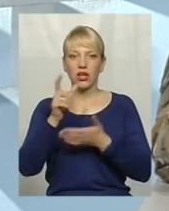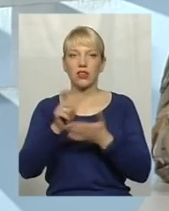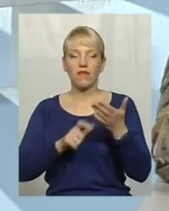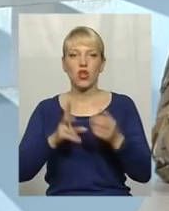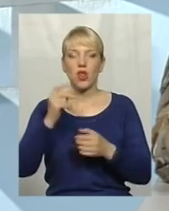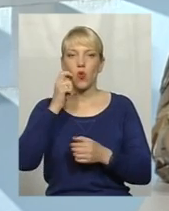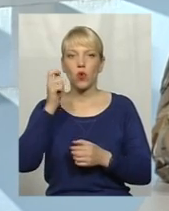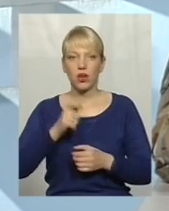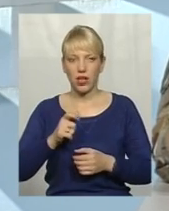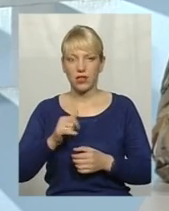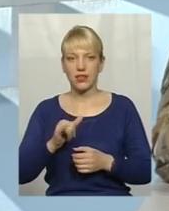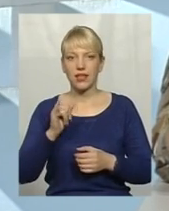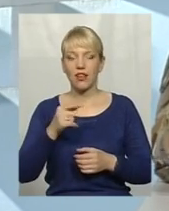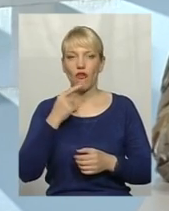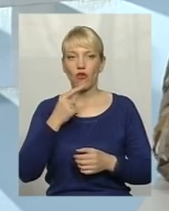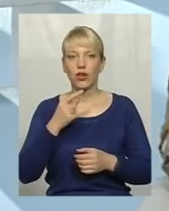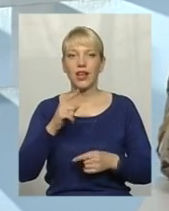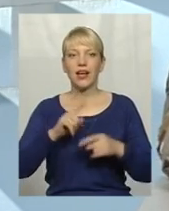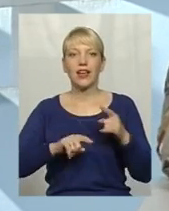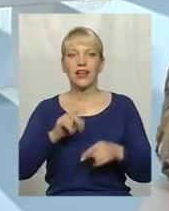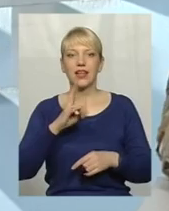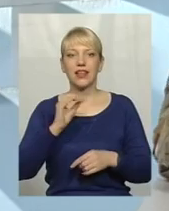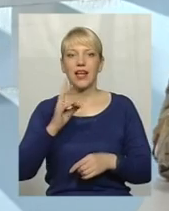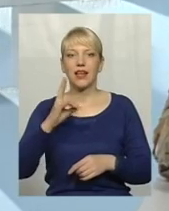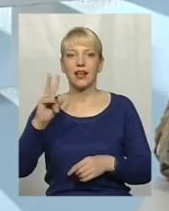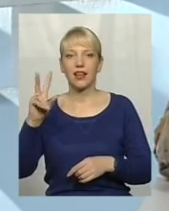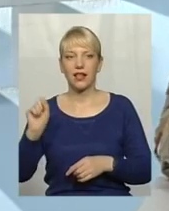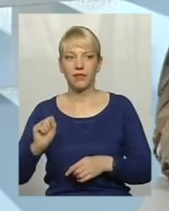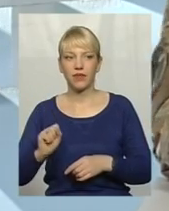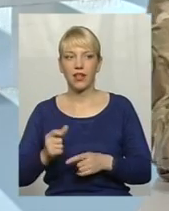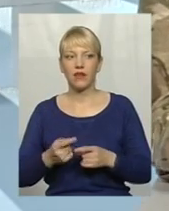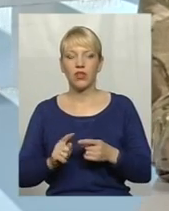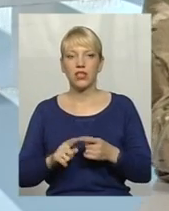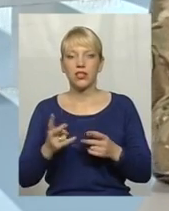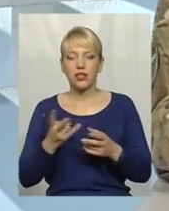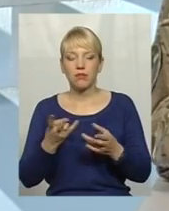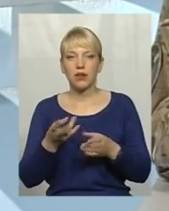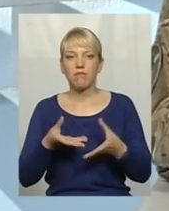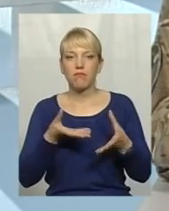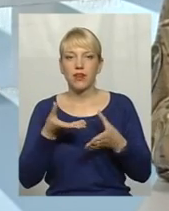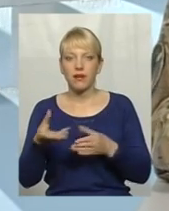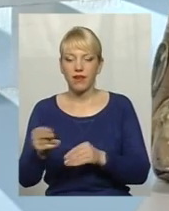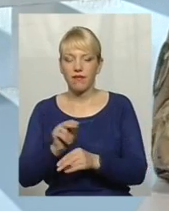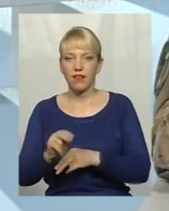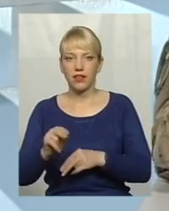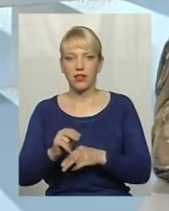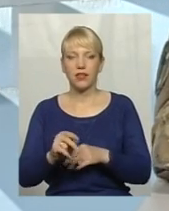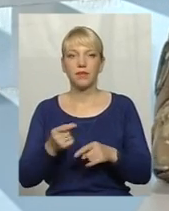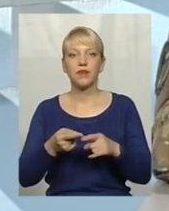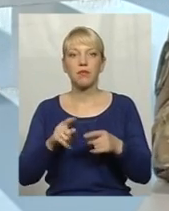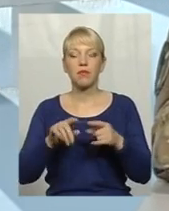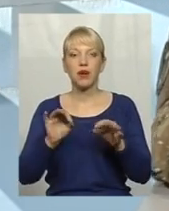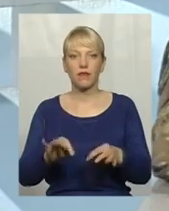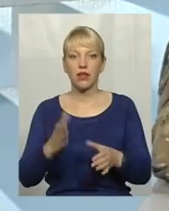кажуть рідно-неньки. Це діло їм вже прививають, розуміють. І це правильно. Якщо